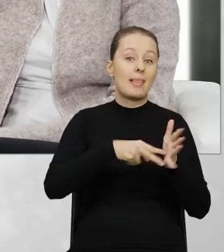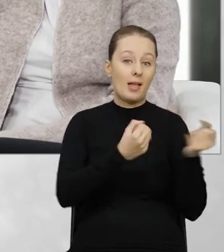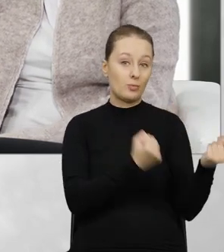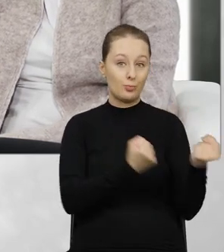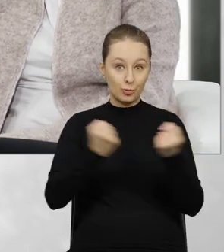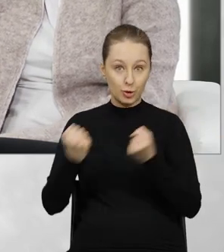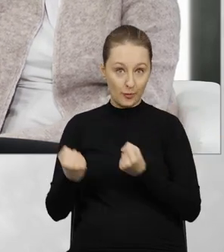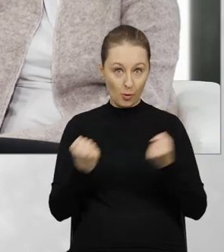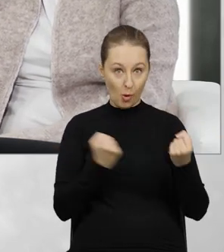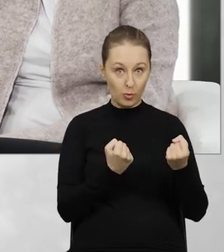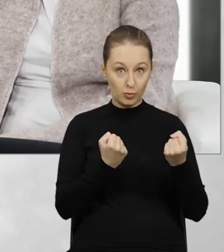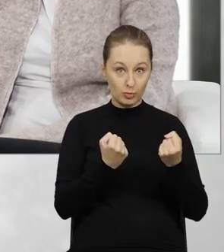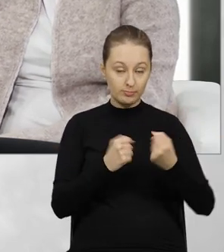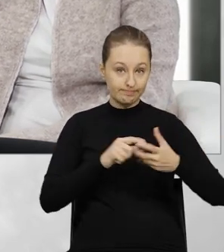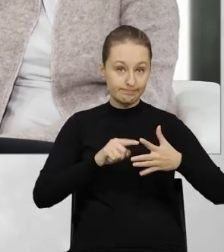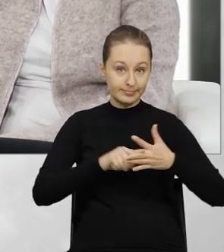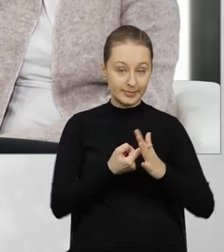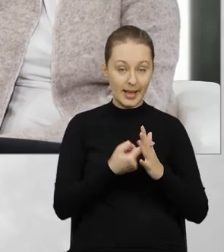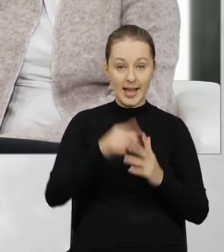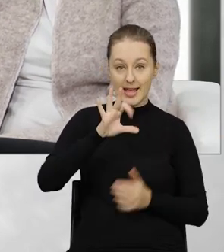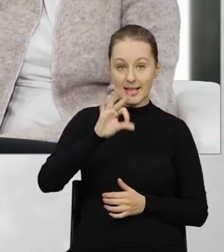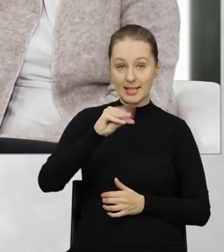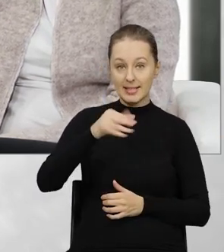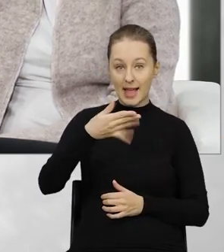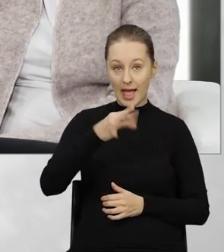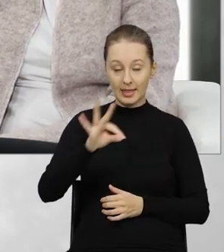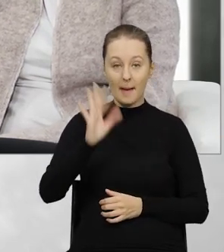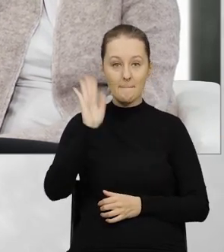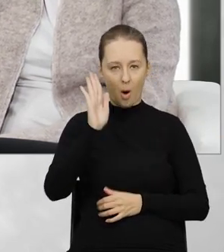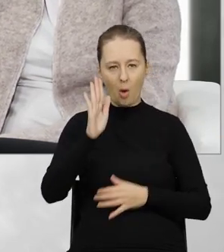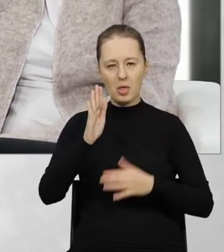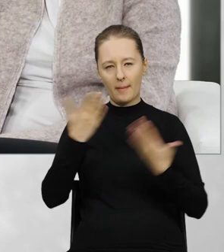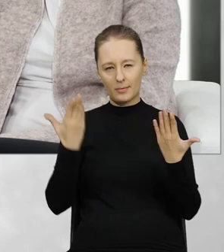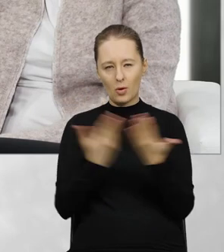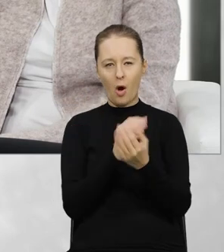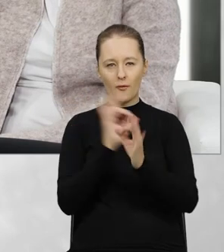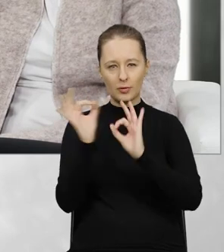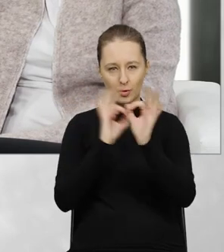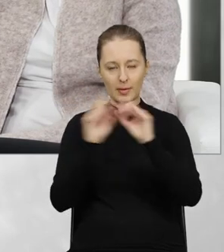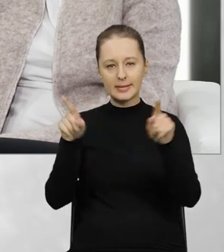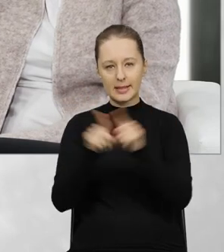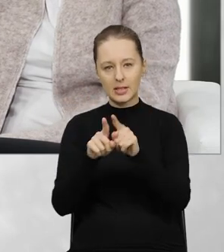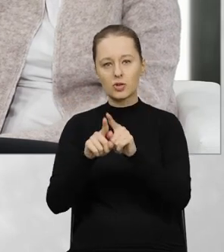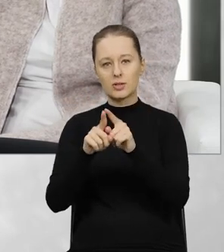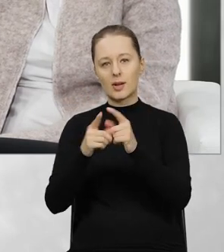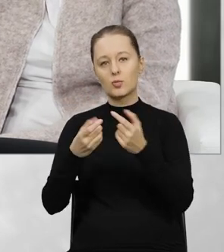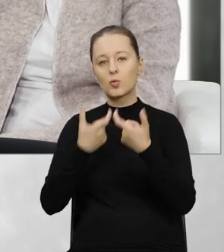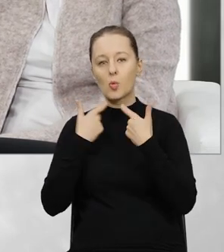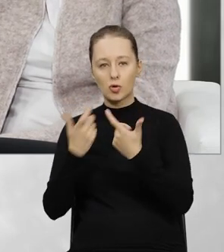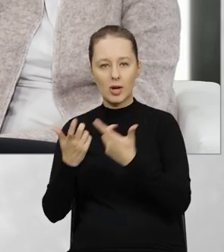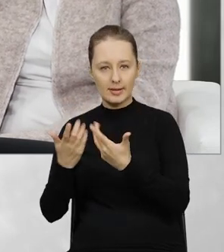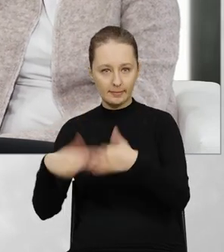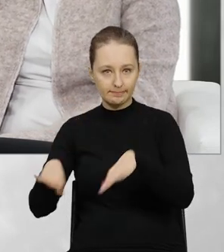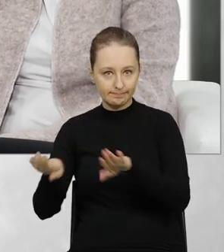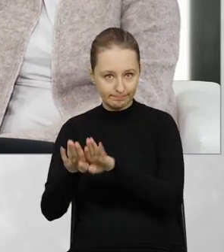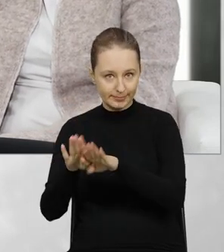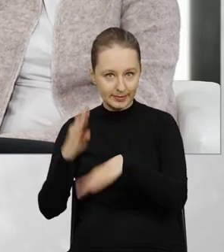zamiaru przewozu do rejestru SEND. Następnie aktualizacja i zamykanie tego zgłoszenia.